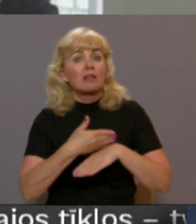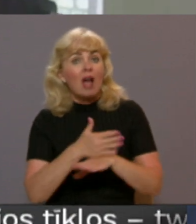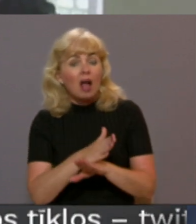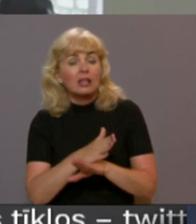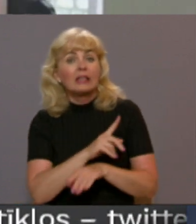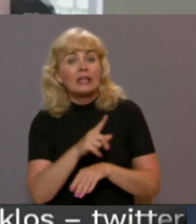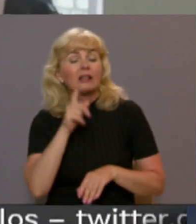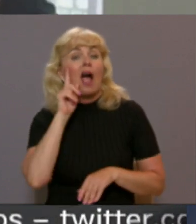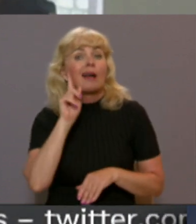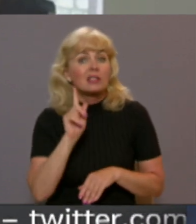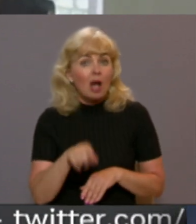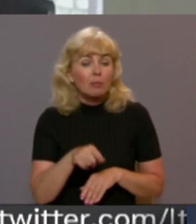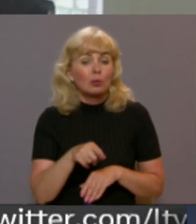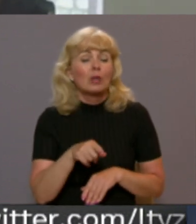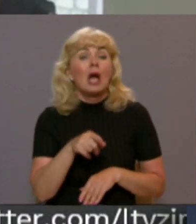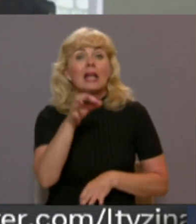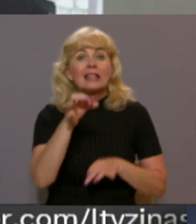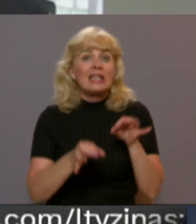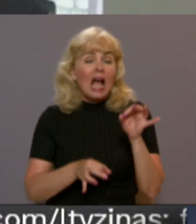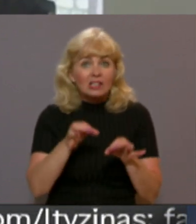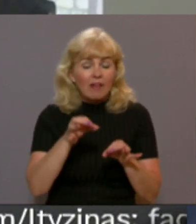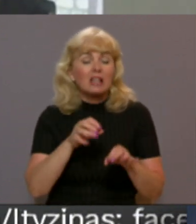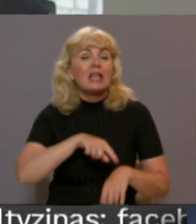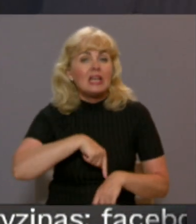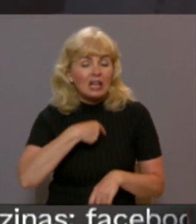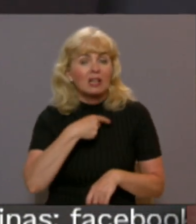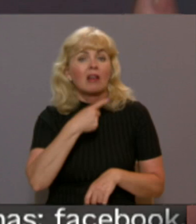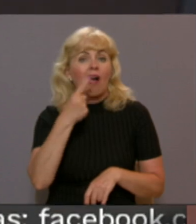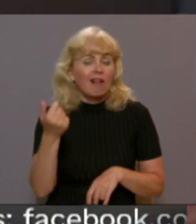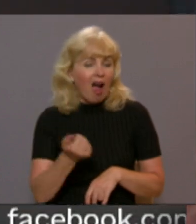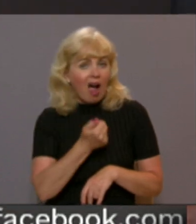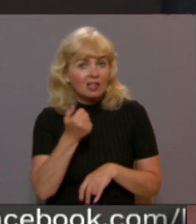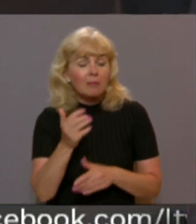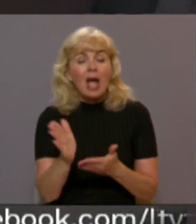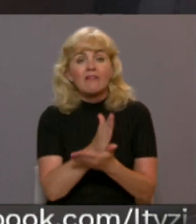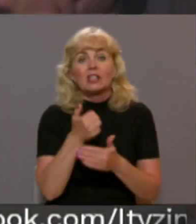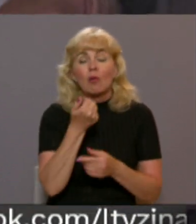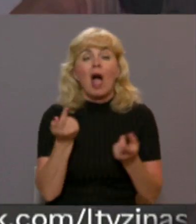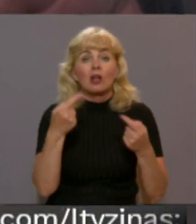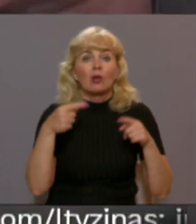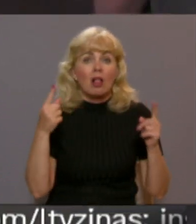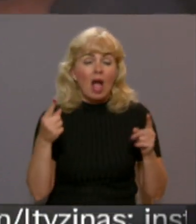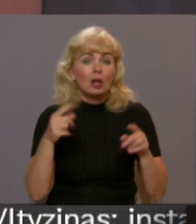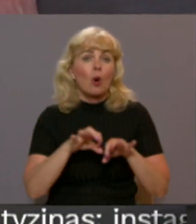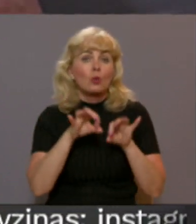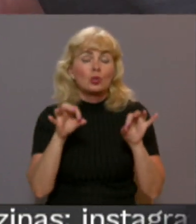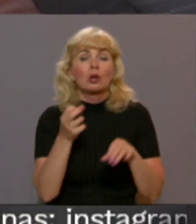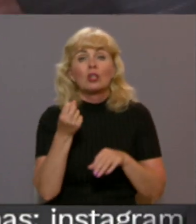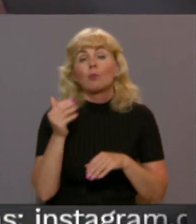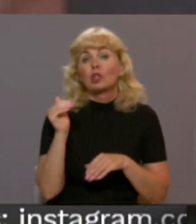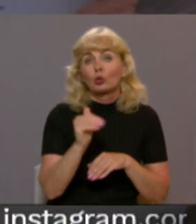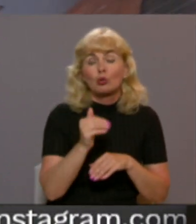jāsaprot, bet tad ir tiesvedība, kas ilgs noteikti gadiem. Vidēji gada laikā Latvijā uzsākta saptuveni 12